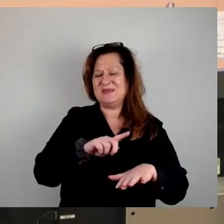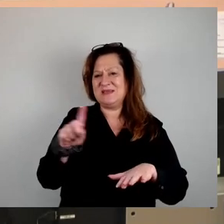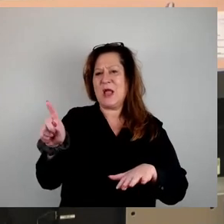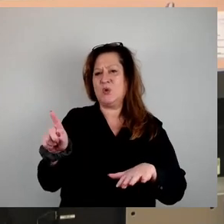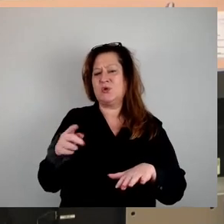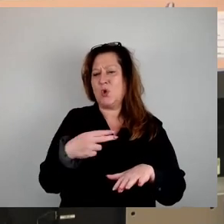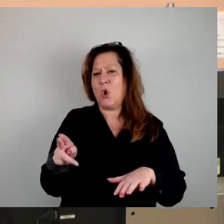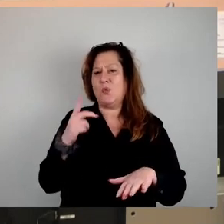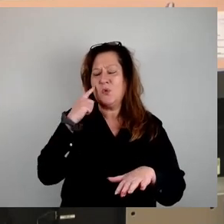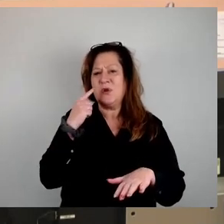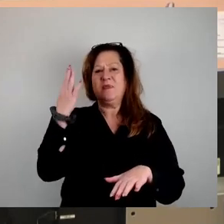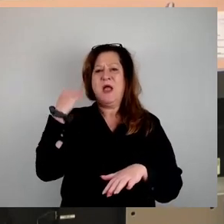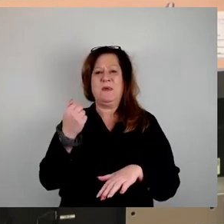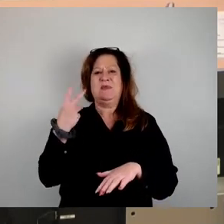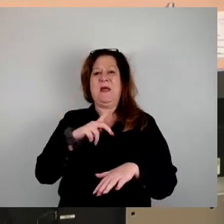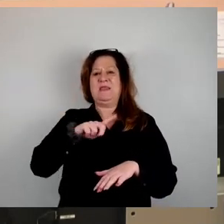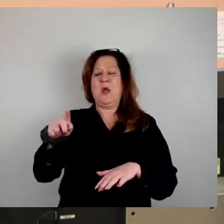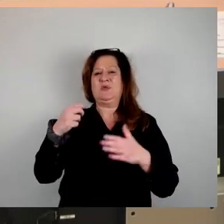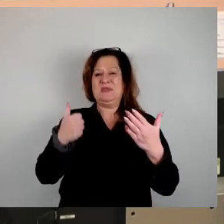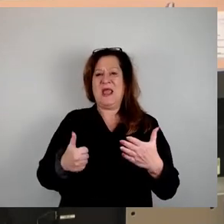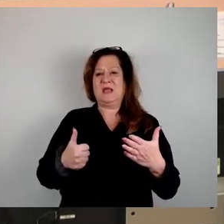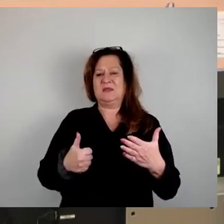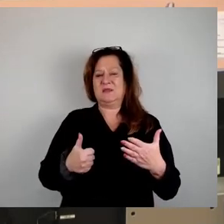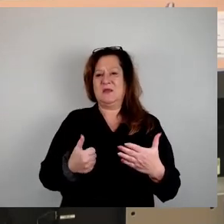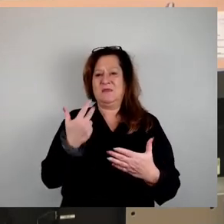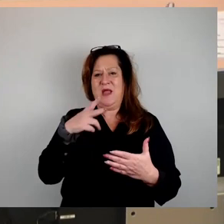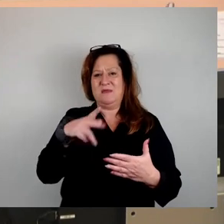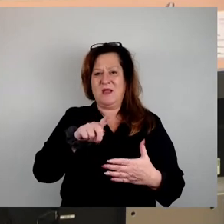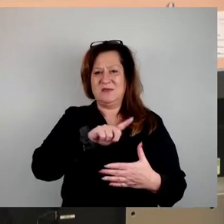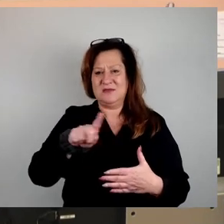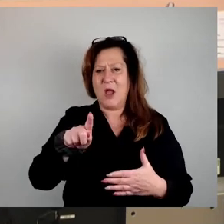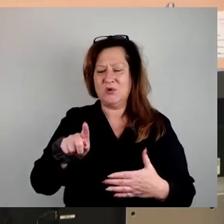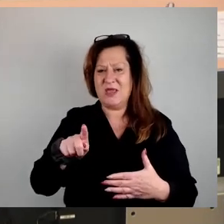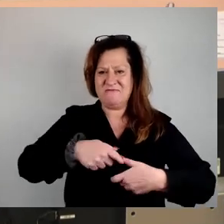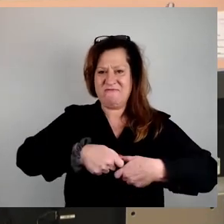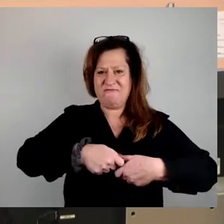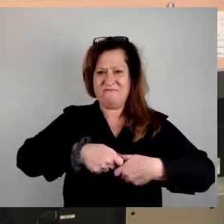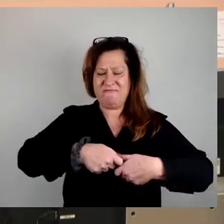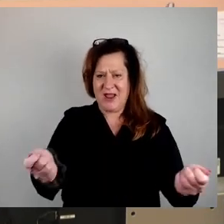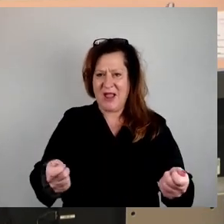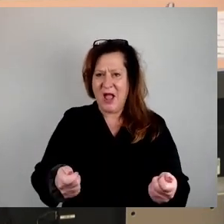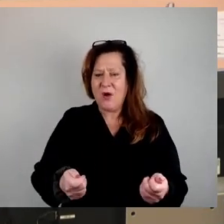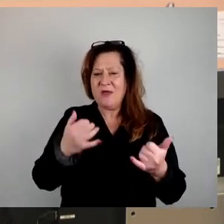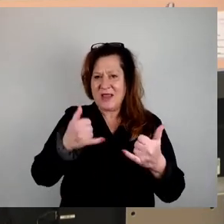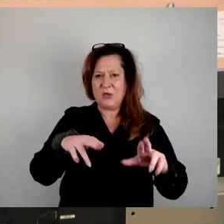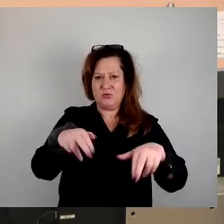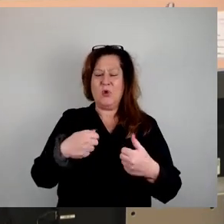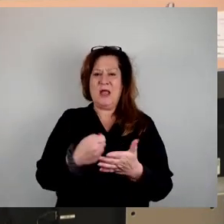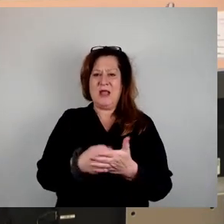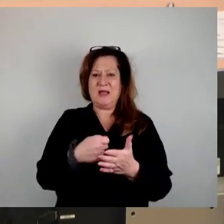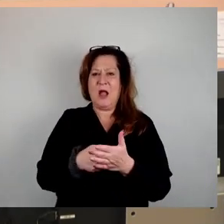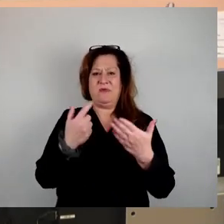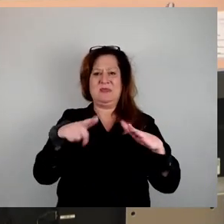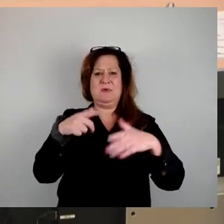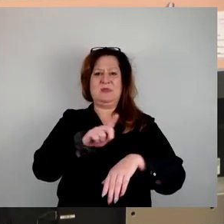2006 verkauft haben. Tolle Leistung. Inzwischen ist Folgendes passiert. Das ist vom Ertragswert sogar gerechtfertigt, weil die Mieten sind